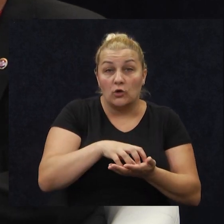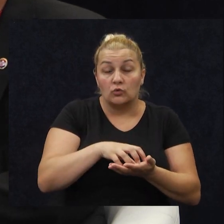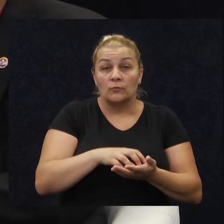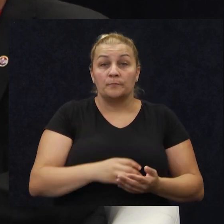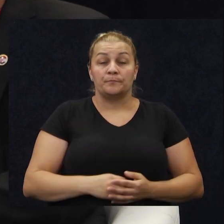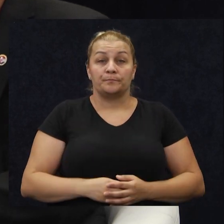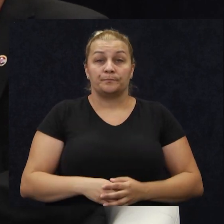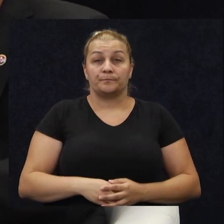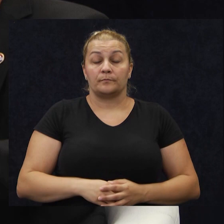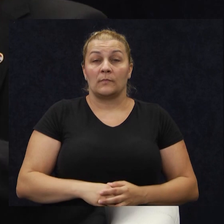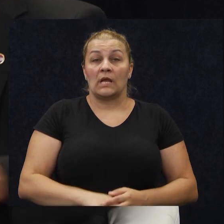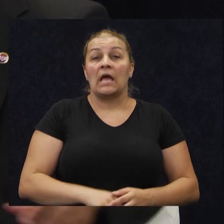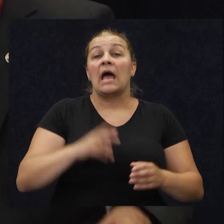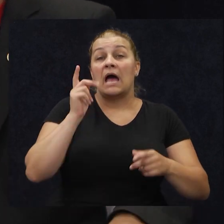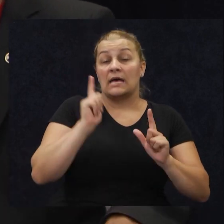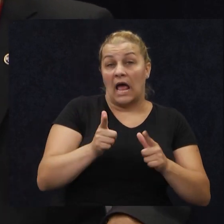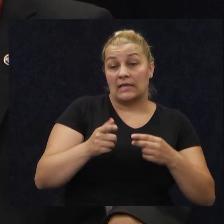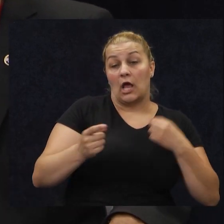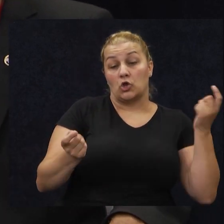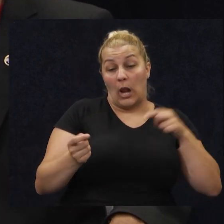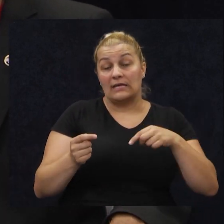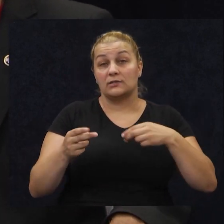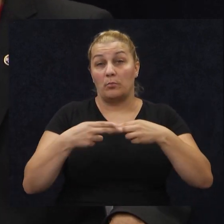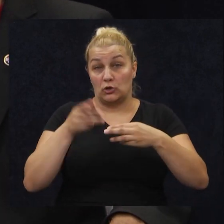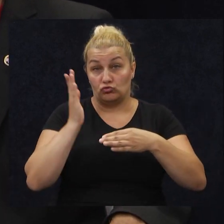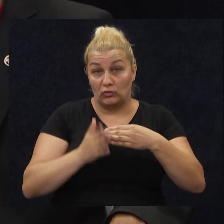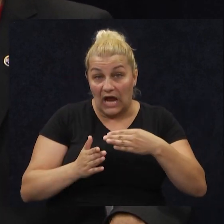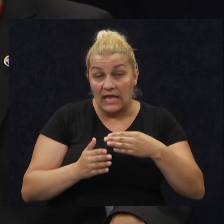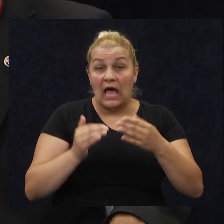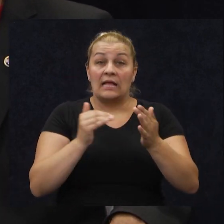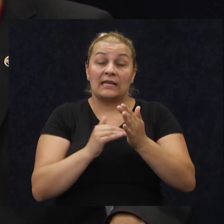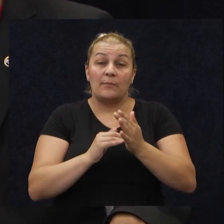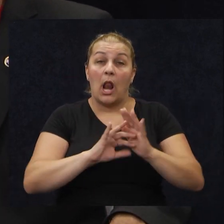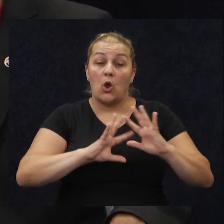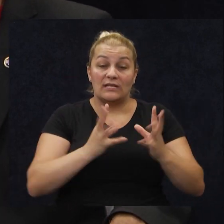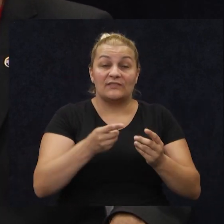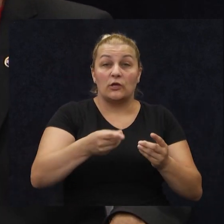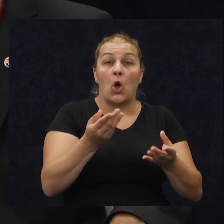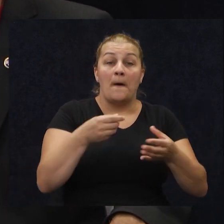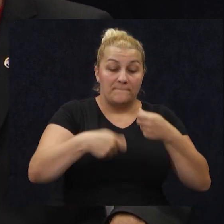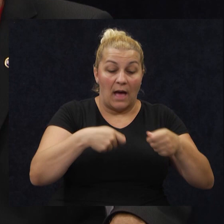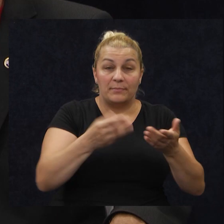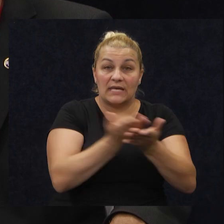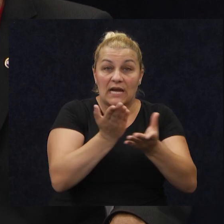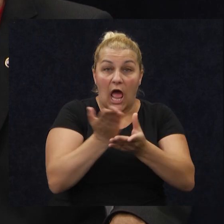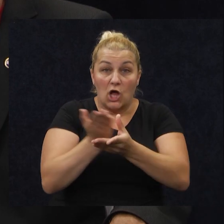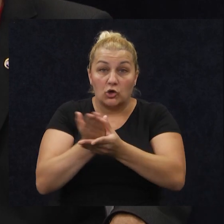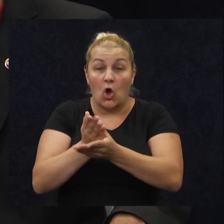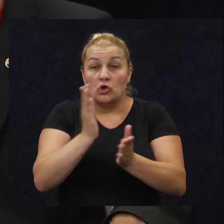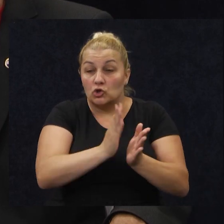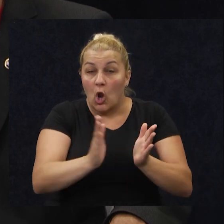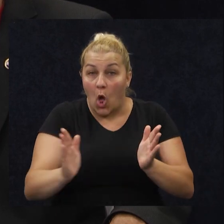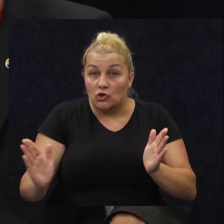pripalo. Rad se, evo, privodio pomalo u kraju. Trebalo je jasno to sve papirno, to sortirati,